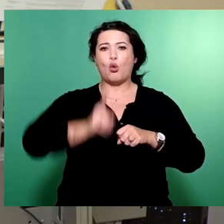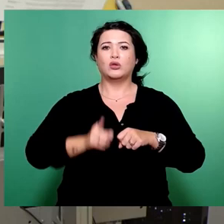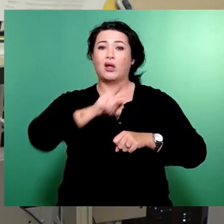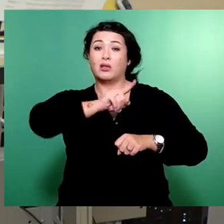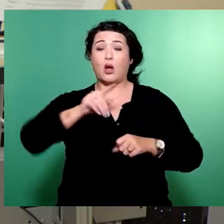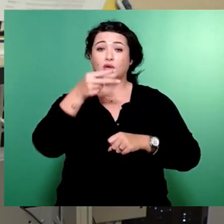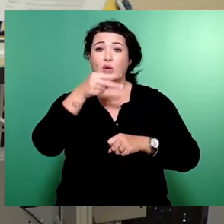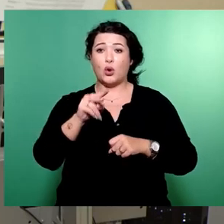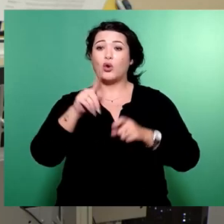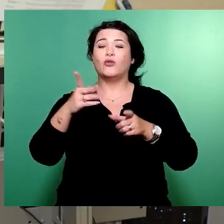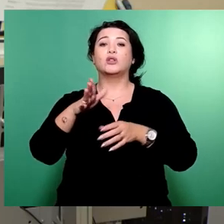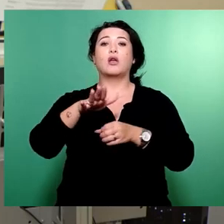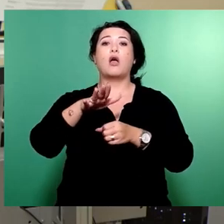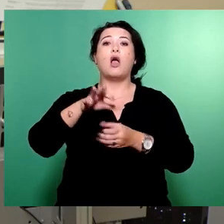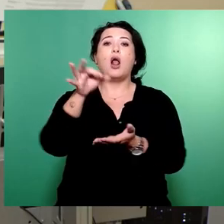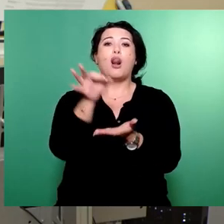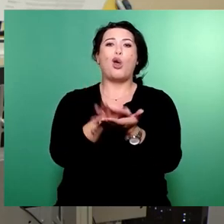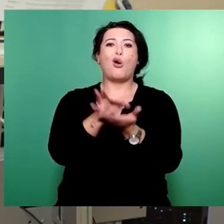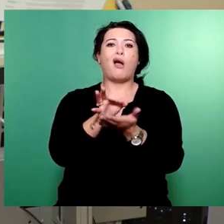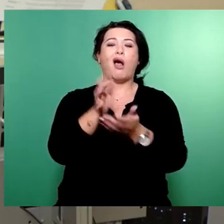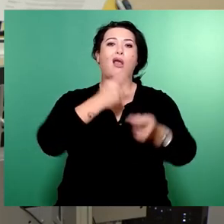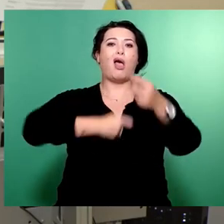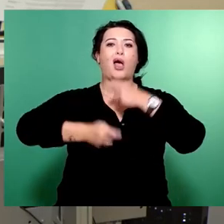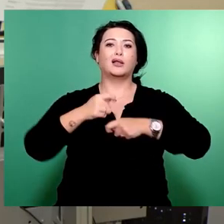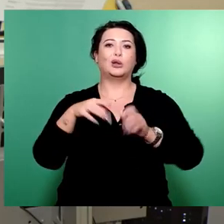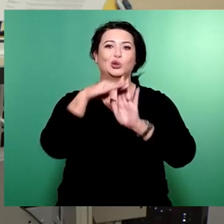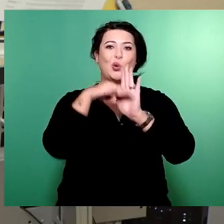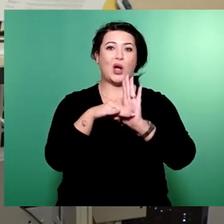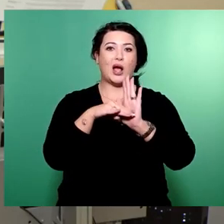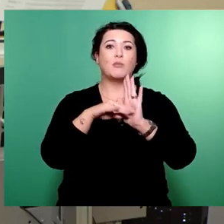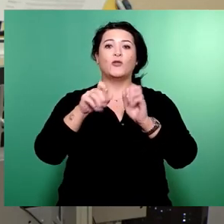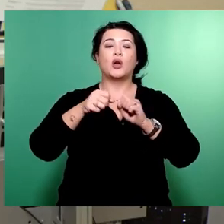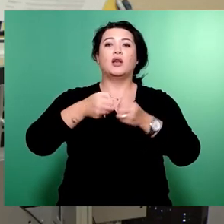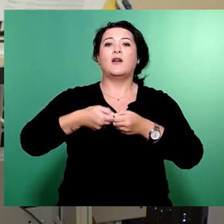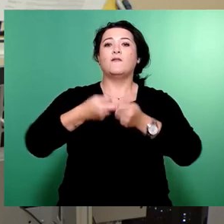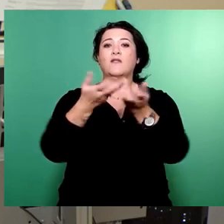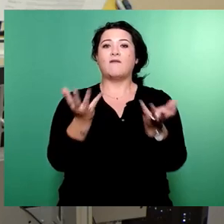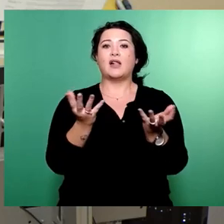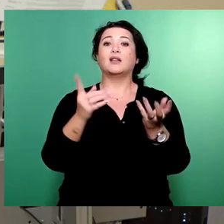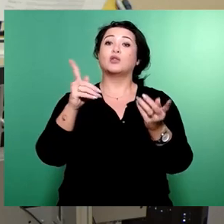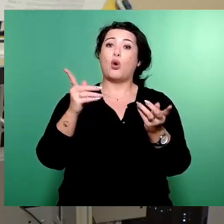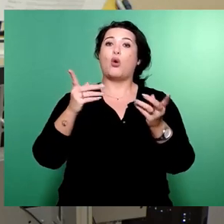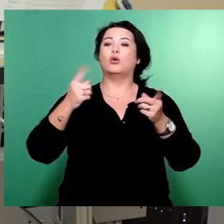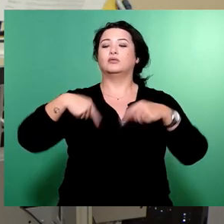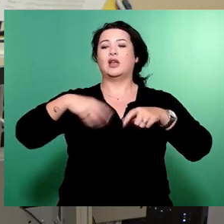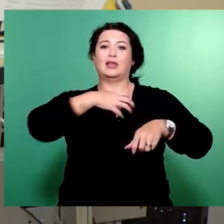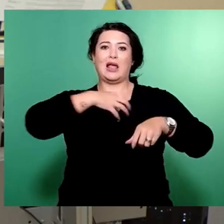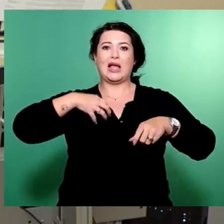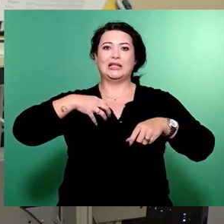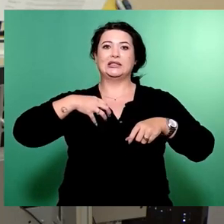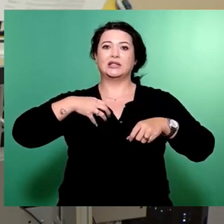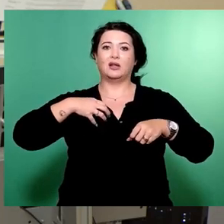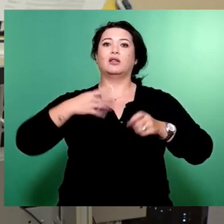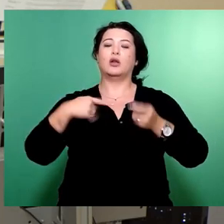Handlungsprogramm für ein vielfältiges und weltoffenes Dresden bereit. Das ist unsere Antwort.